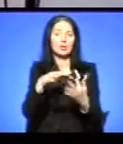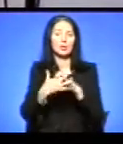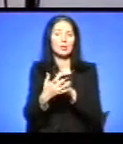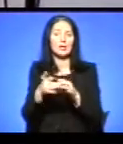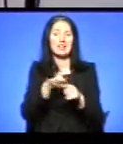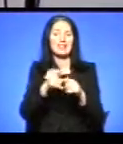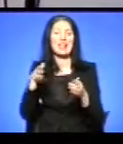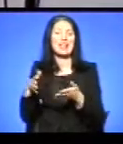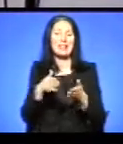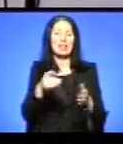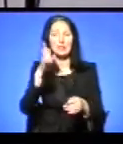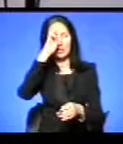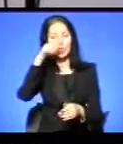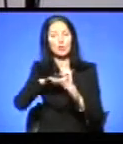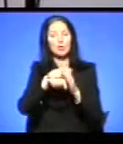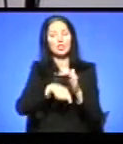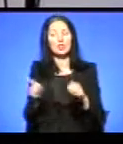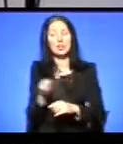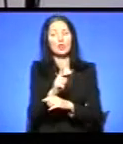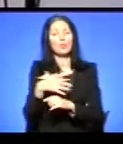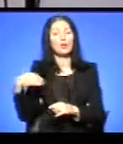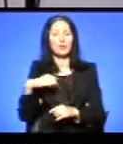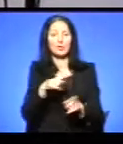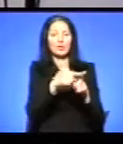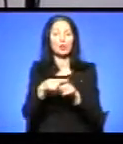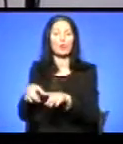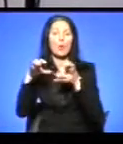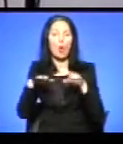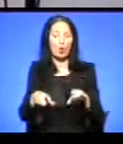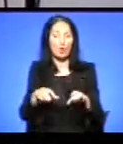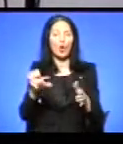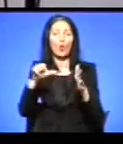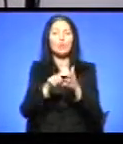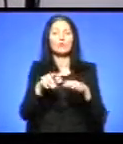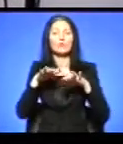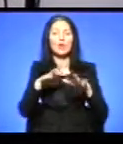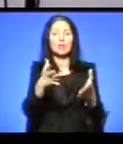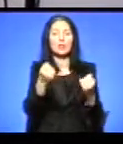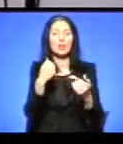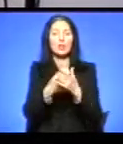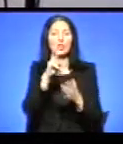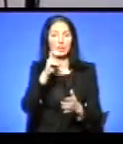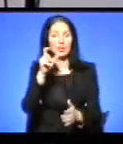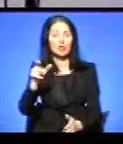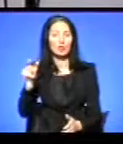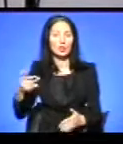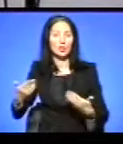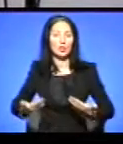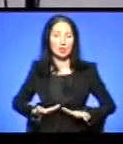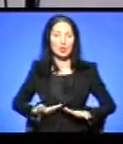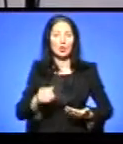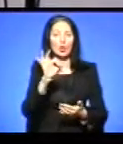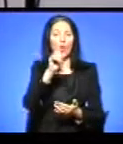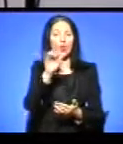-Львів. За словами сільського голови Богдана Наконечного, участь в акції взяли майже дві сотні жителів Озерної. Їх